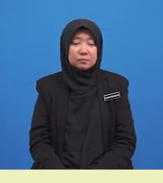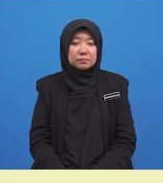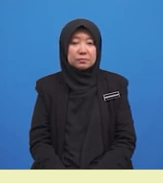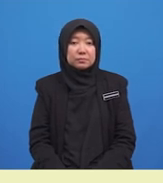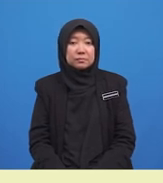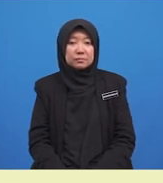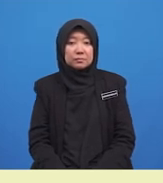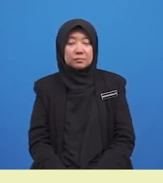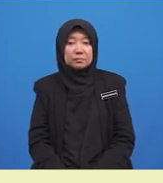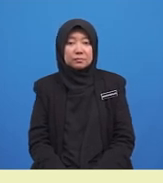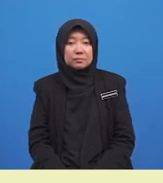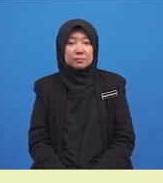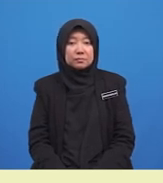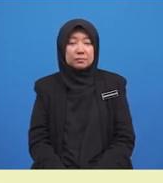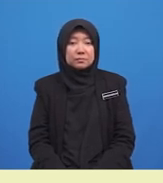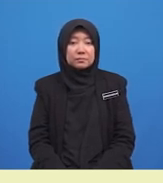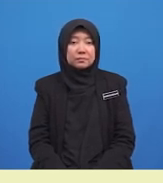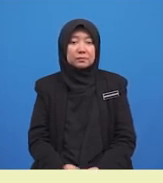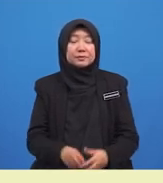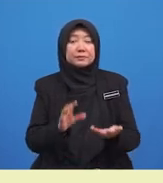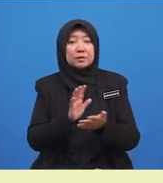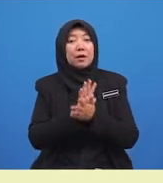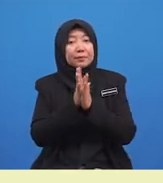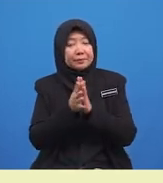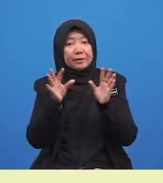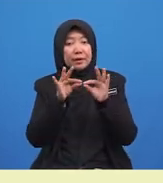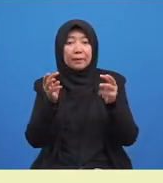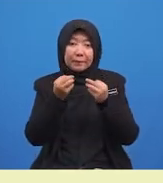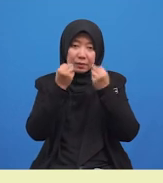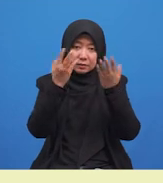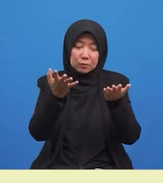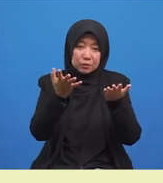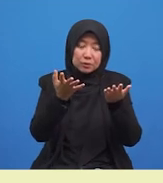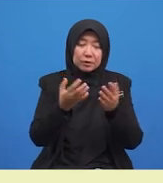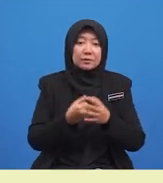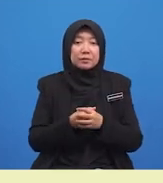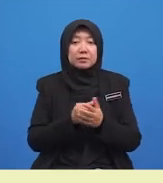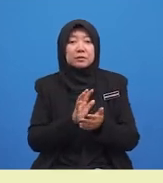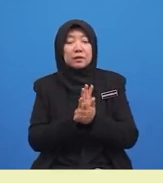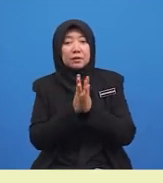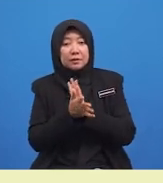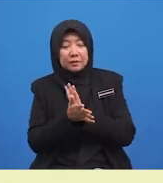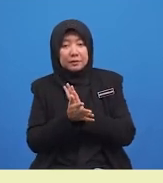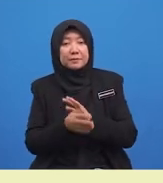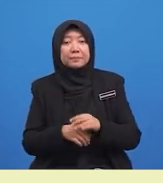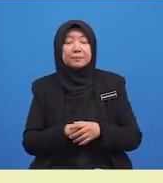Bakul itu besar. Maka, ayat majmuknya berbunyi, Lim memasukkan beberapa